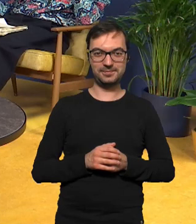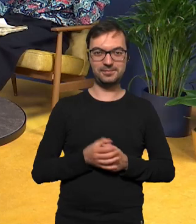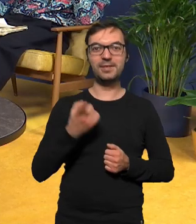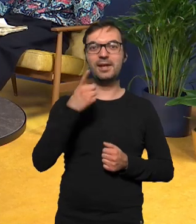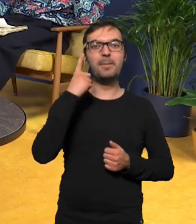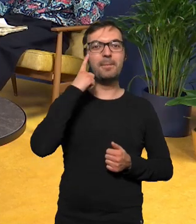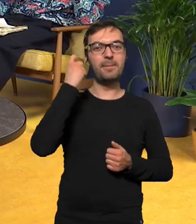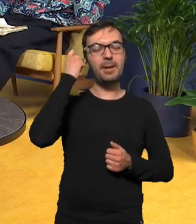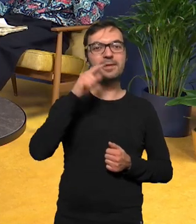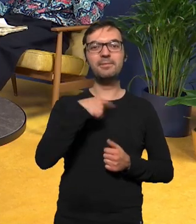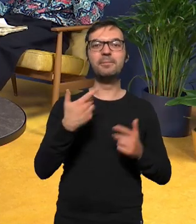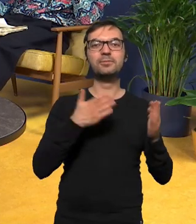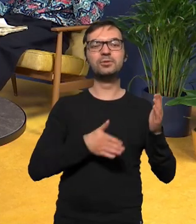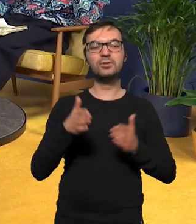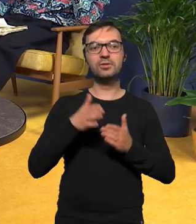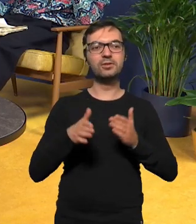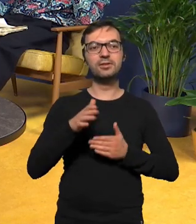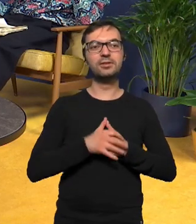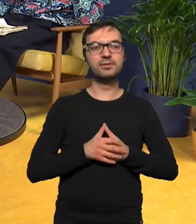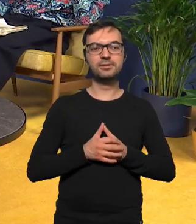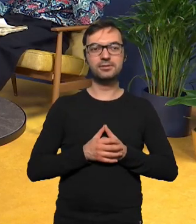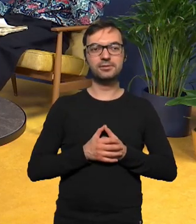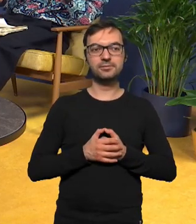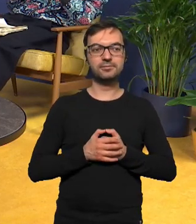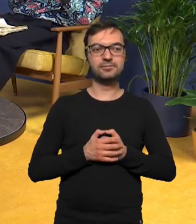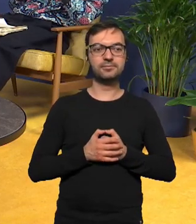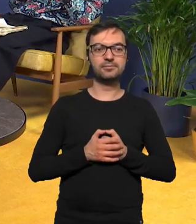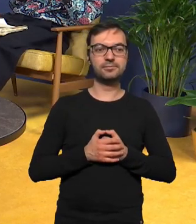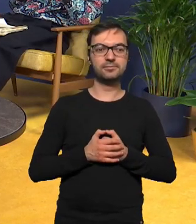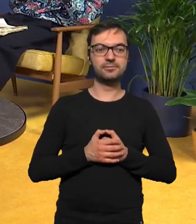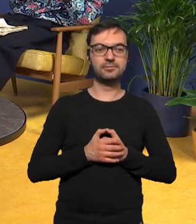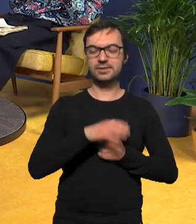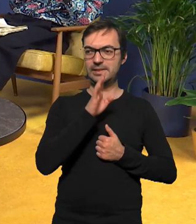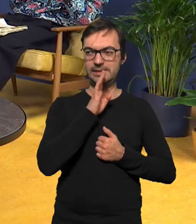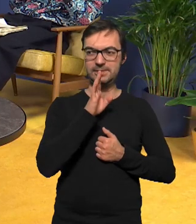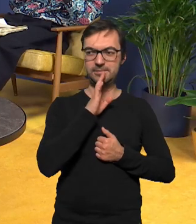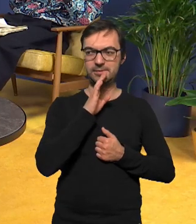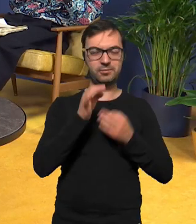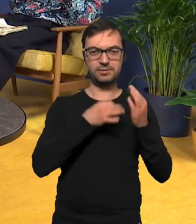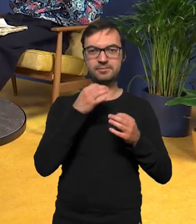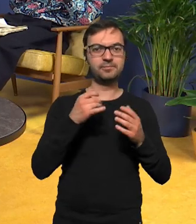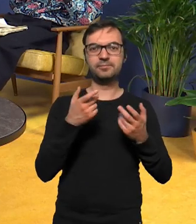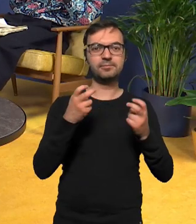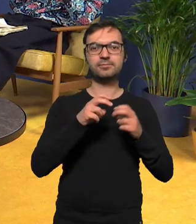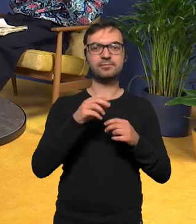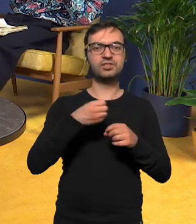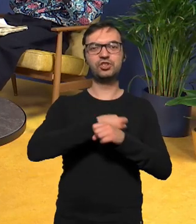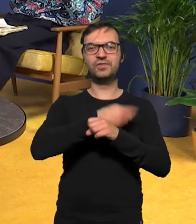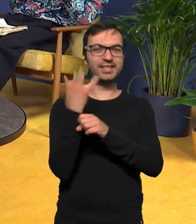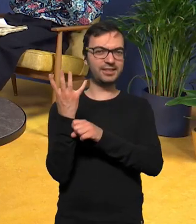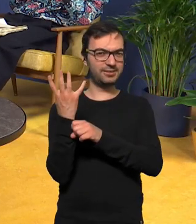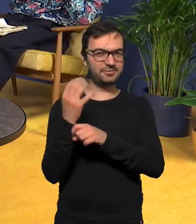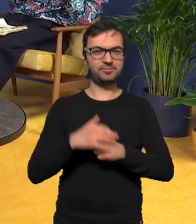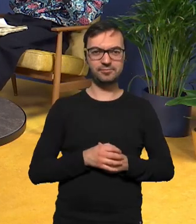przygotowywaliśmy się do do chyba do utworu zbudowania utworu świt czy już